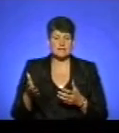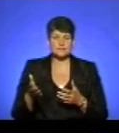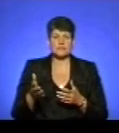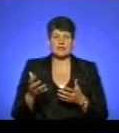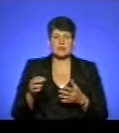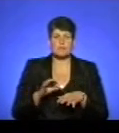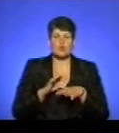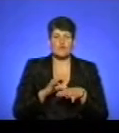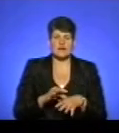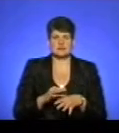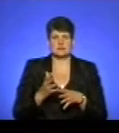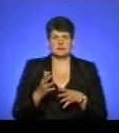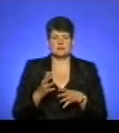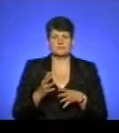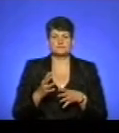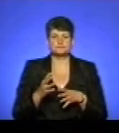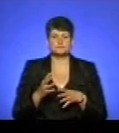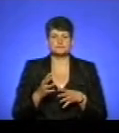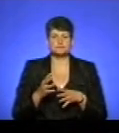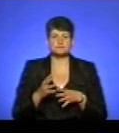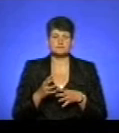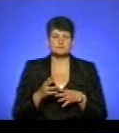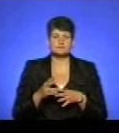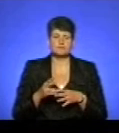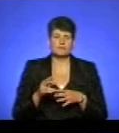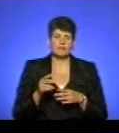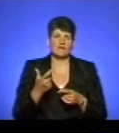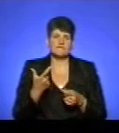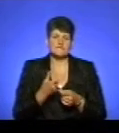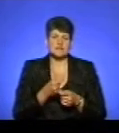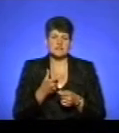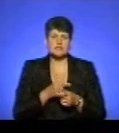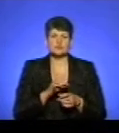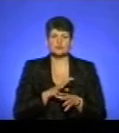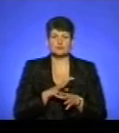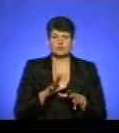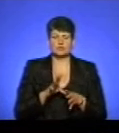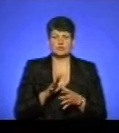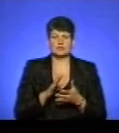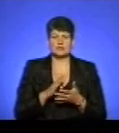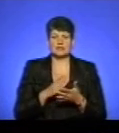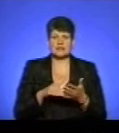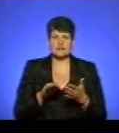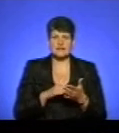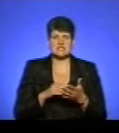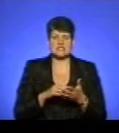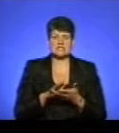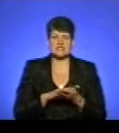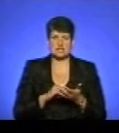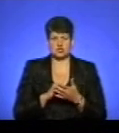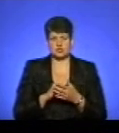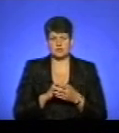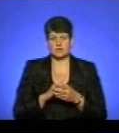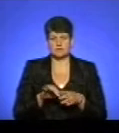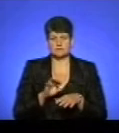провести ту вакцинацію. Ті заходи проводимо щодо ліквідації і знищення самого джерела. А чи можна якось